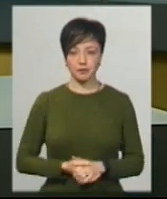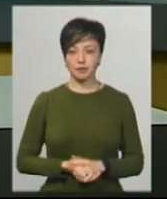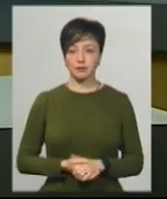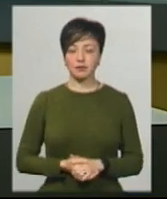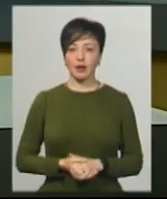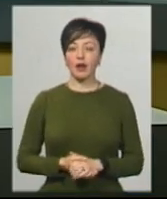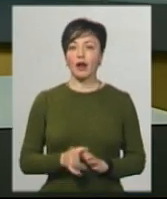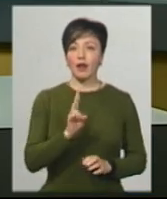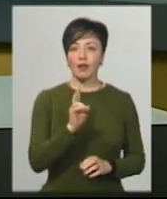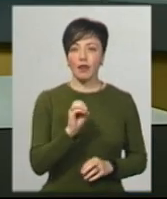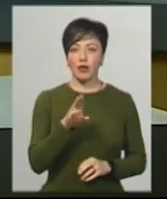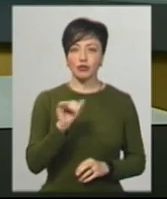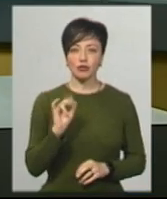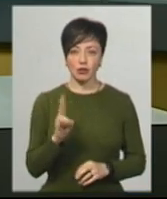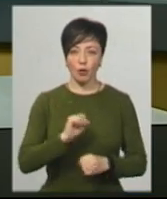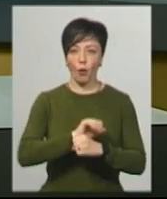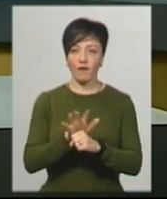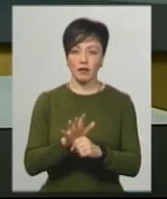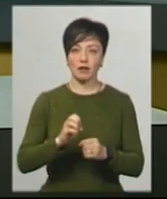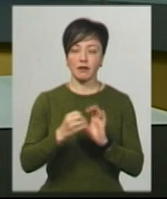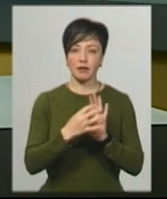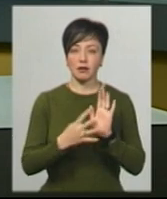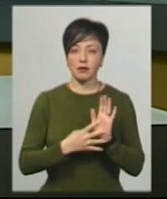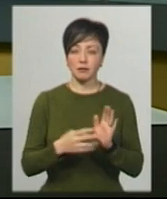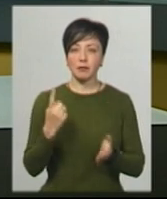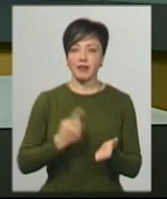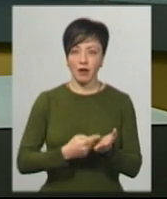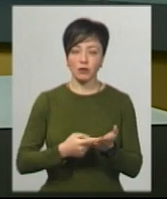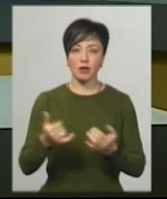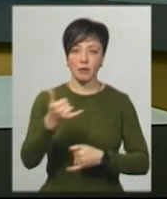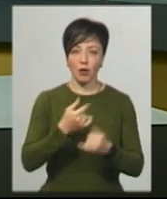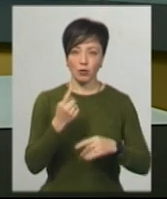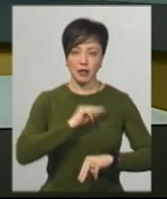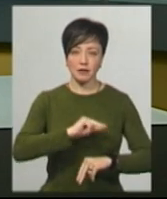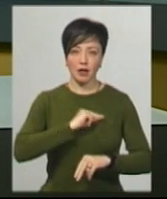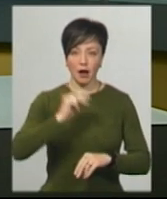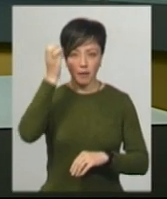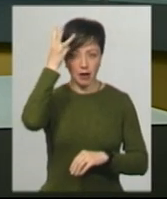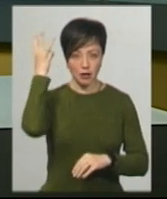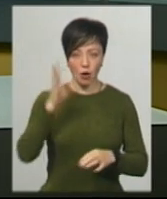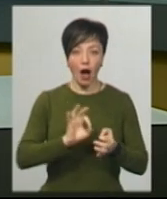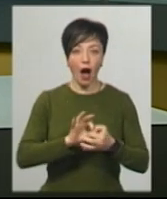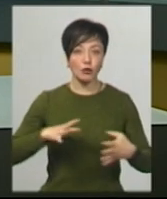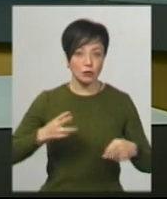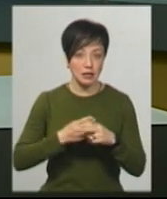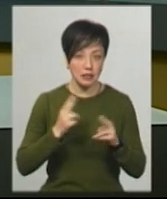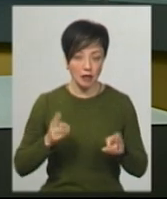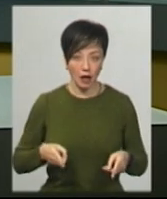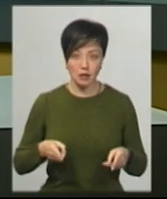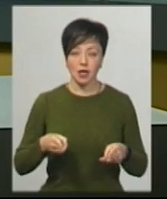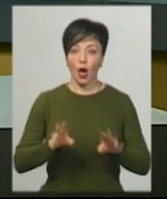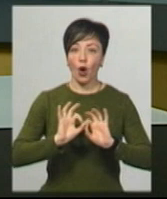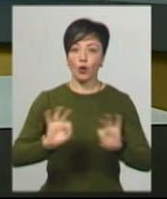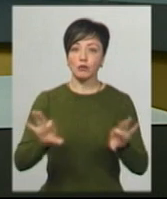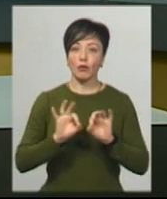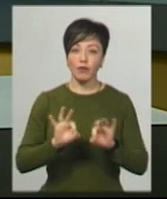У Нетішині COVID-19 лабораторно підтверджено ще у одного працівника Хмельницької атомної електростанції. Про це